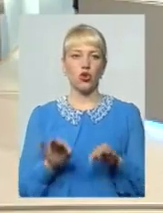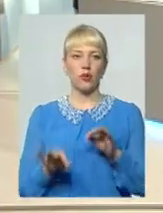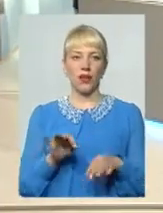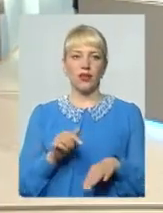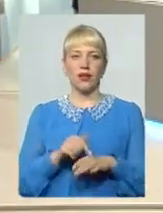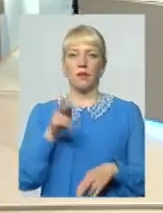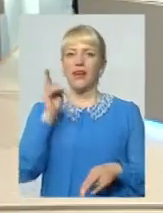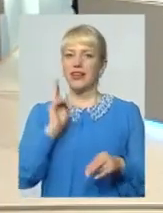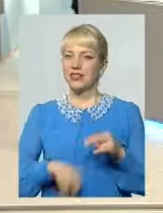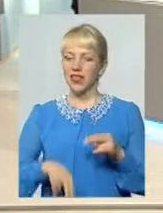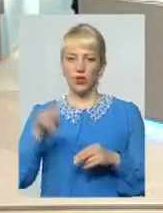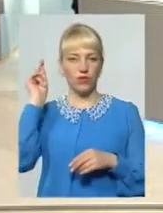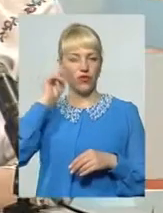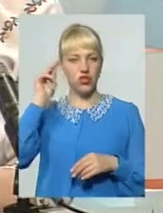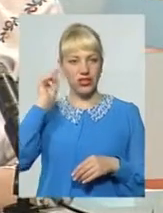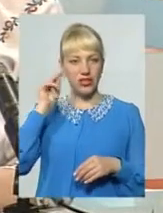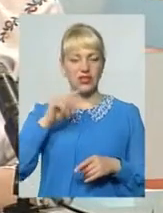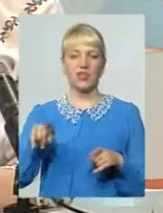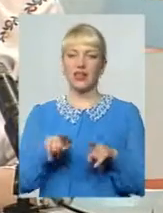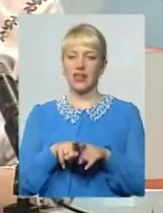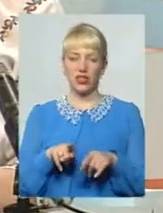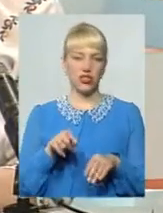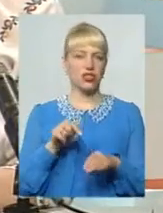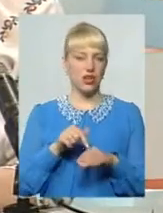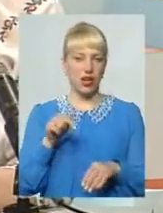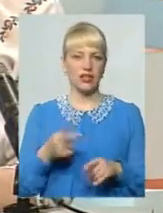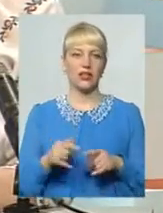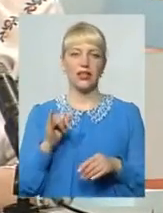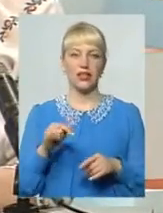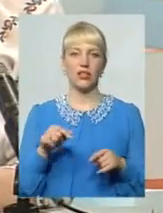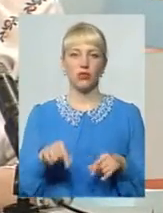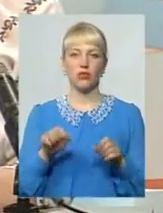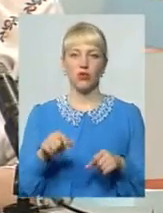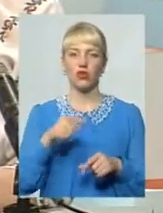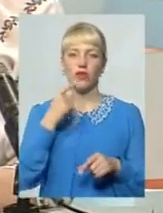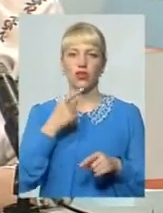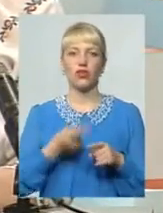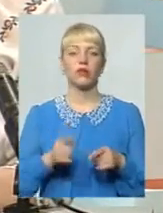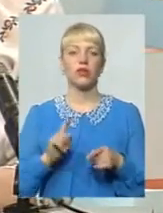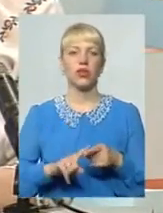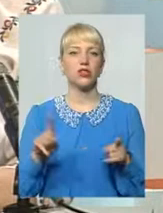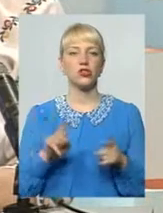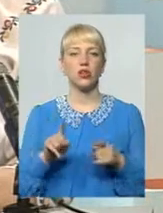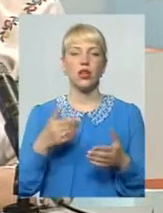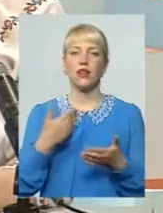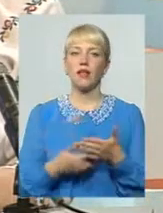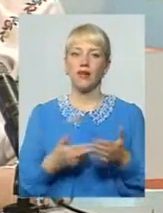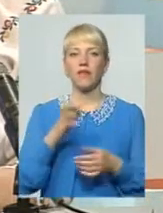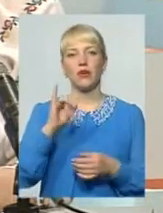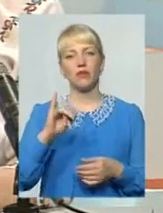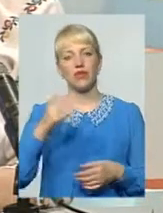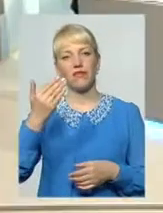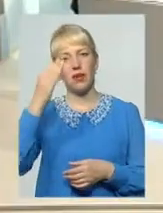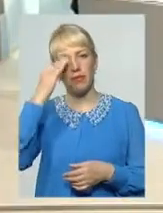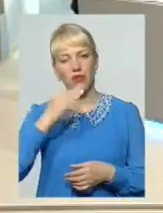вчитися Так, деякі перестають вчитися І тут можна говорити про те А напевно твій батько би дуже